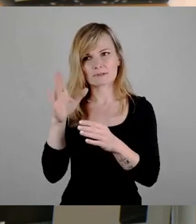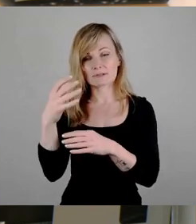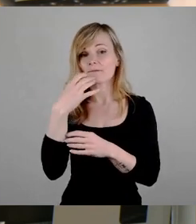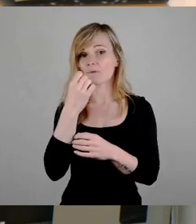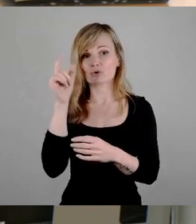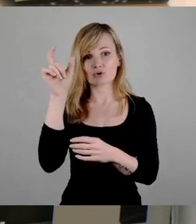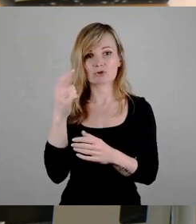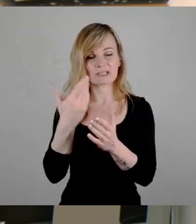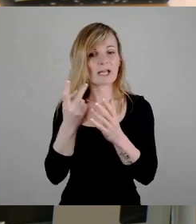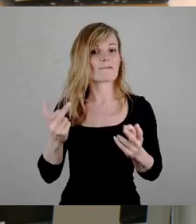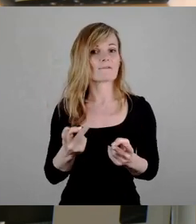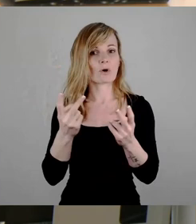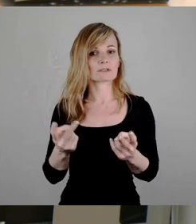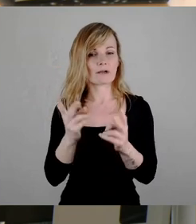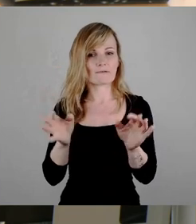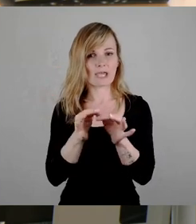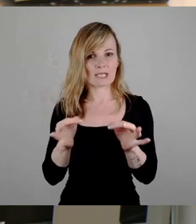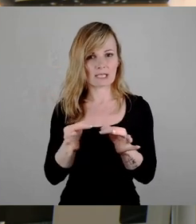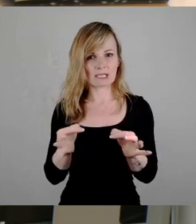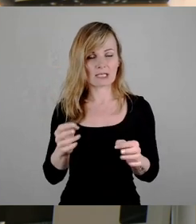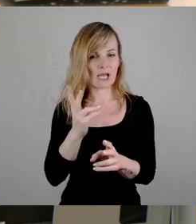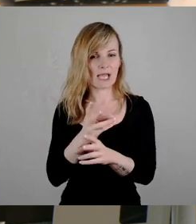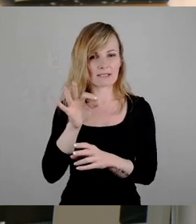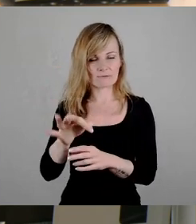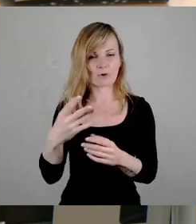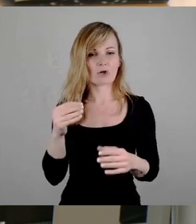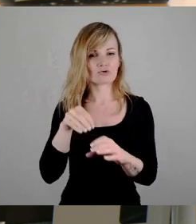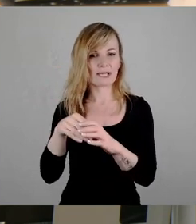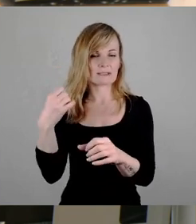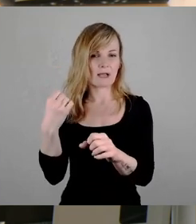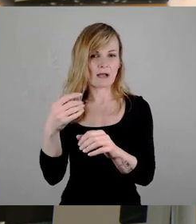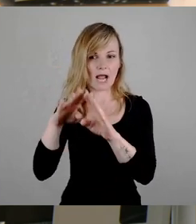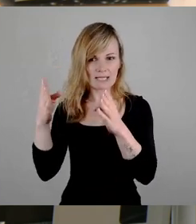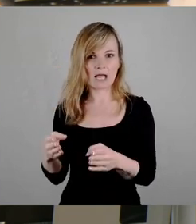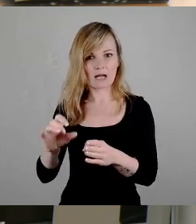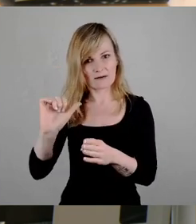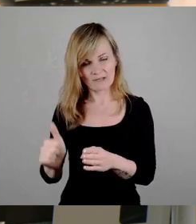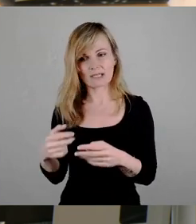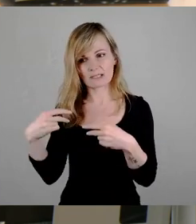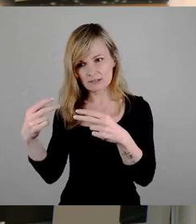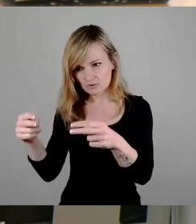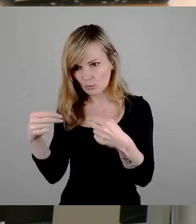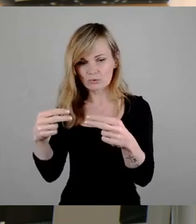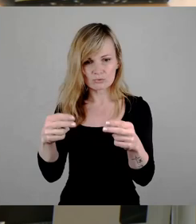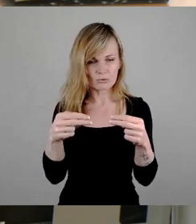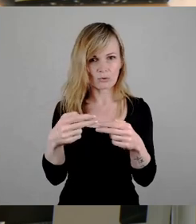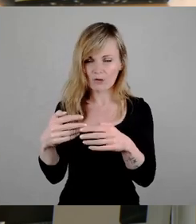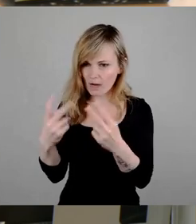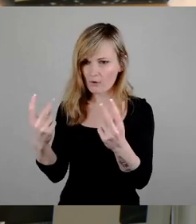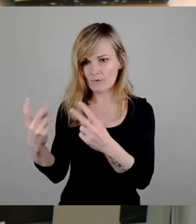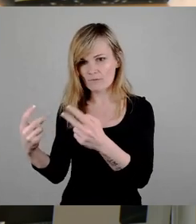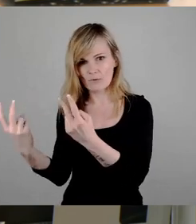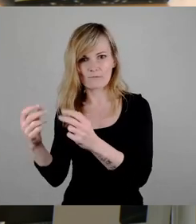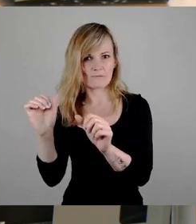Förderfähigkeit für Speicheranlagen jeder Art wieder herzustellen. Wartenfall ist in der Pflicht und wir sollten